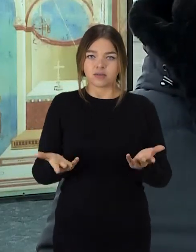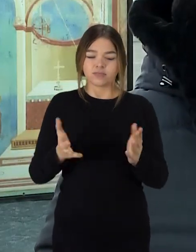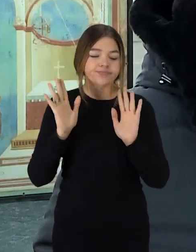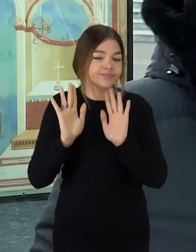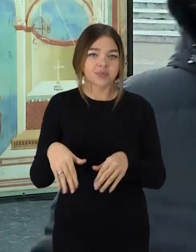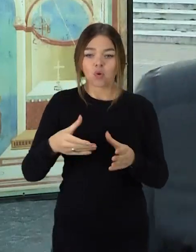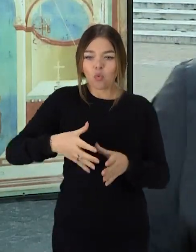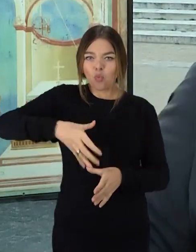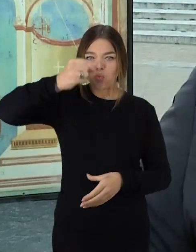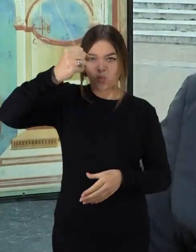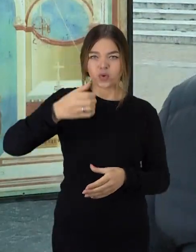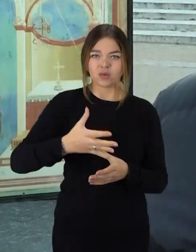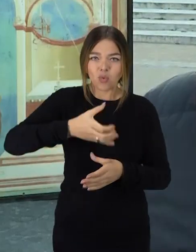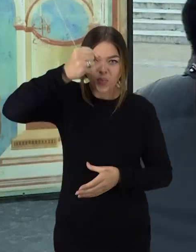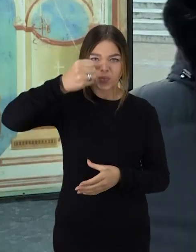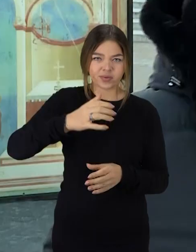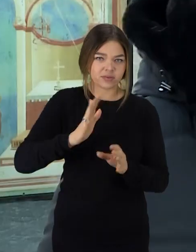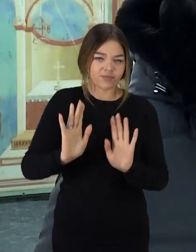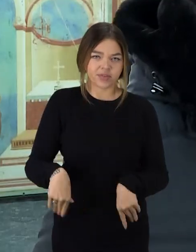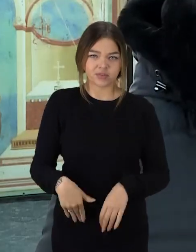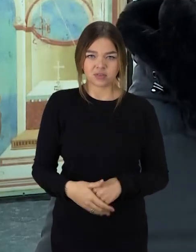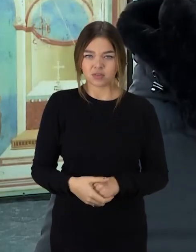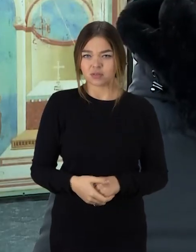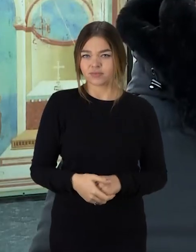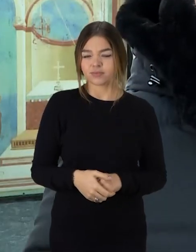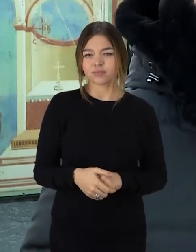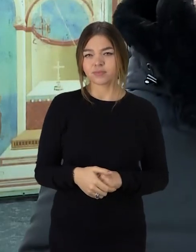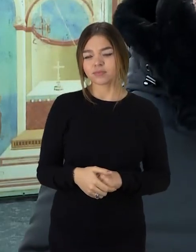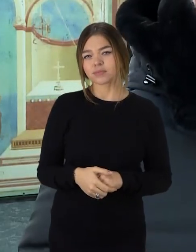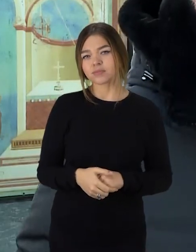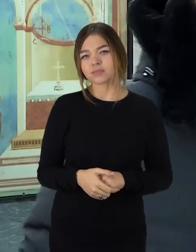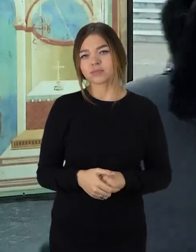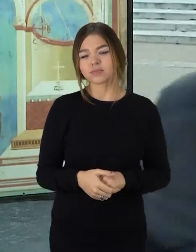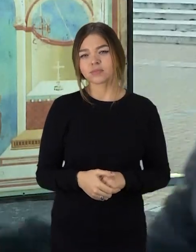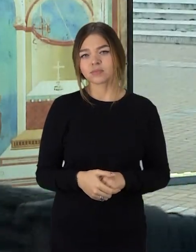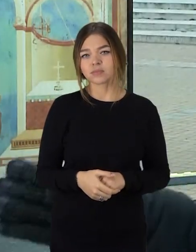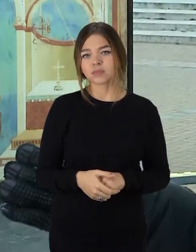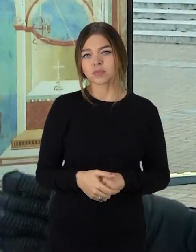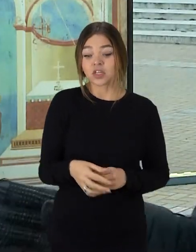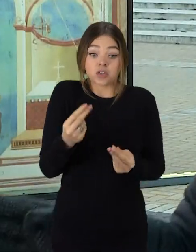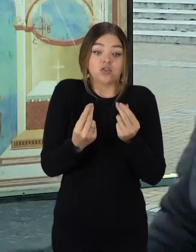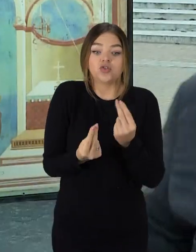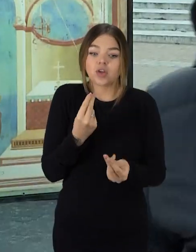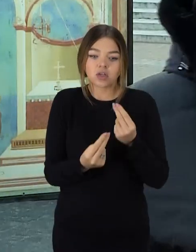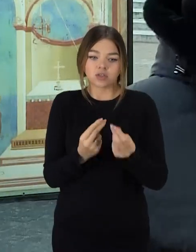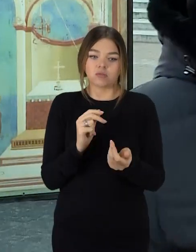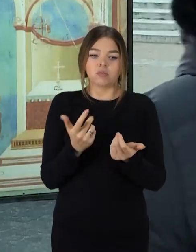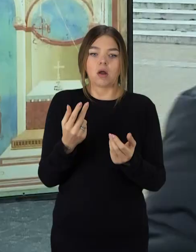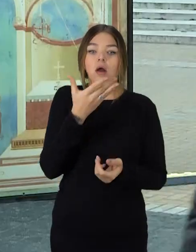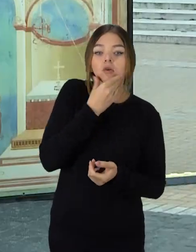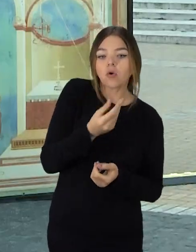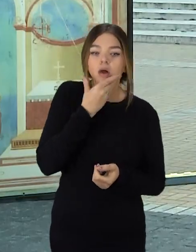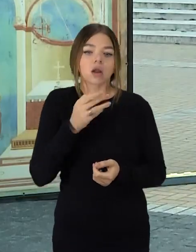Neskoningai? Lygiai tas pas, kaip jie stalažai gėlėm, lygiai tas pas ir teglė. Ir mes dar čia šeidžiom, kažkas gražus, kažkas